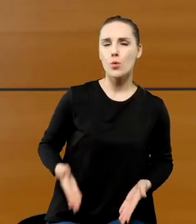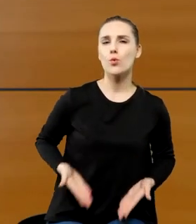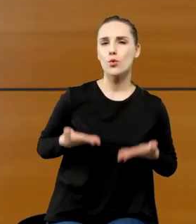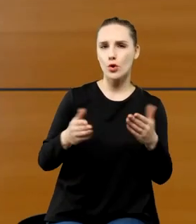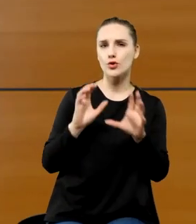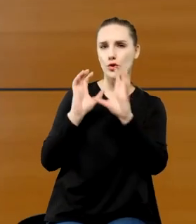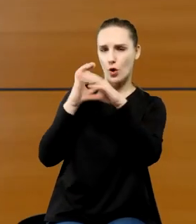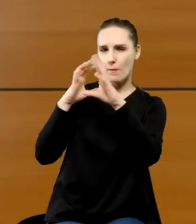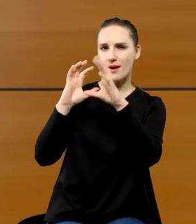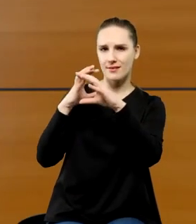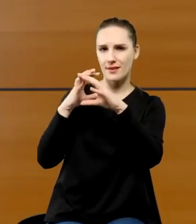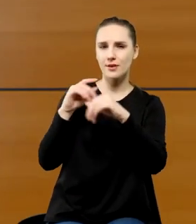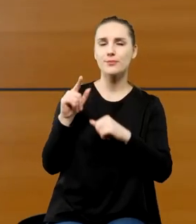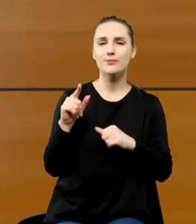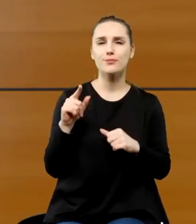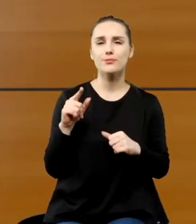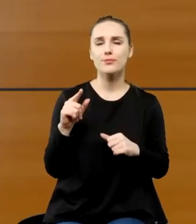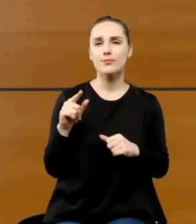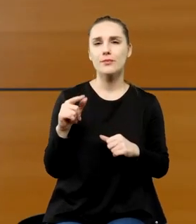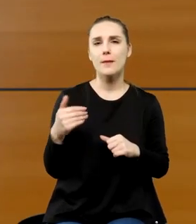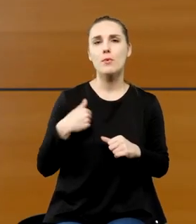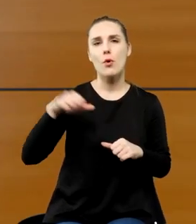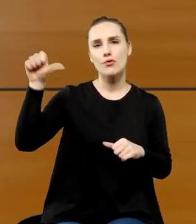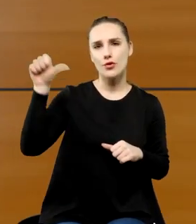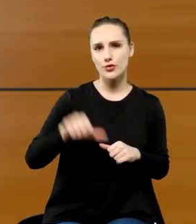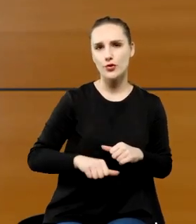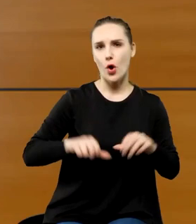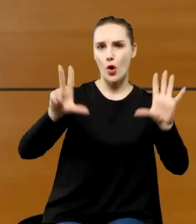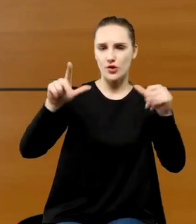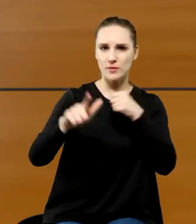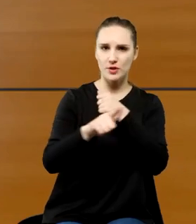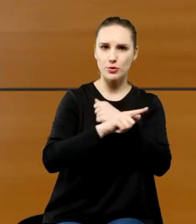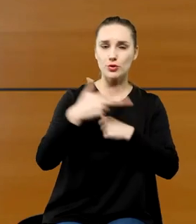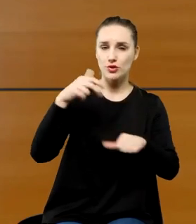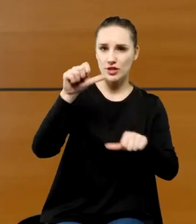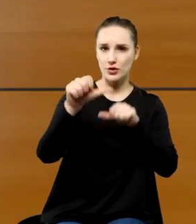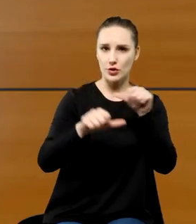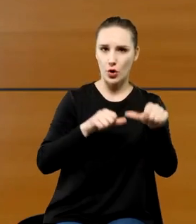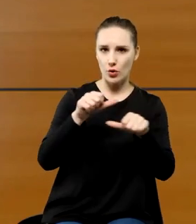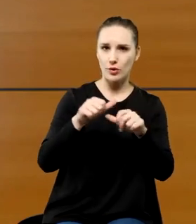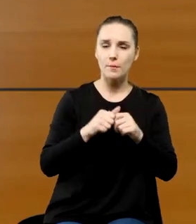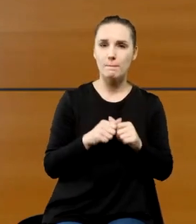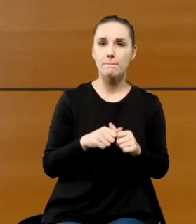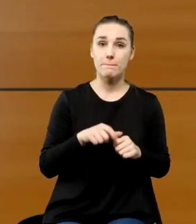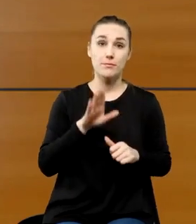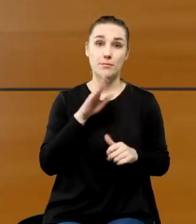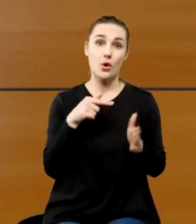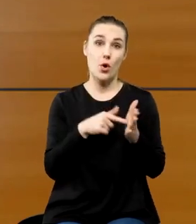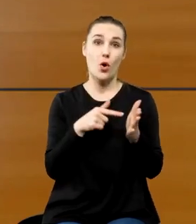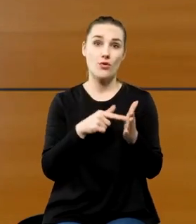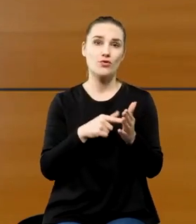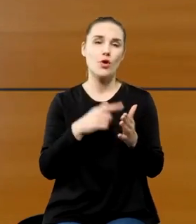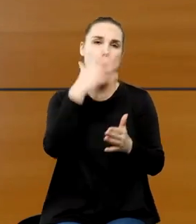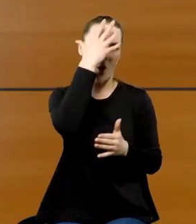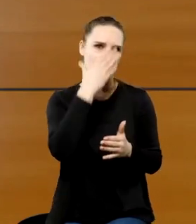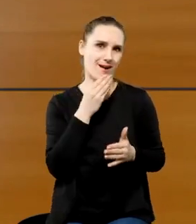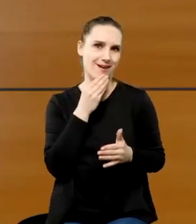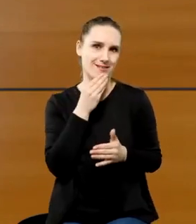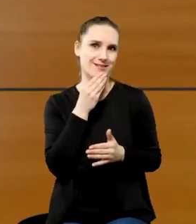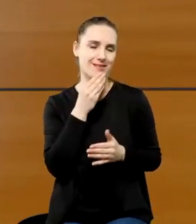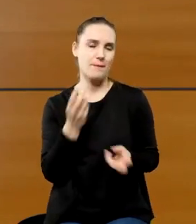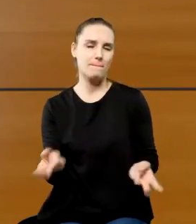Kopernika, które były w 1873 roku i właśnie ten obraz powstał również